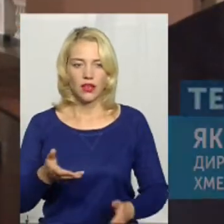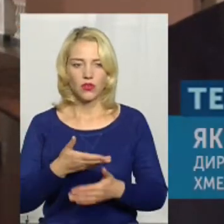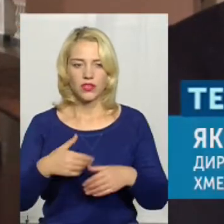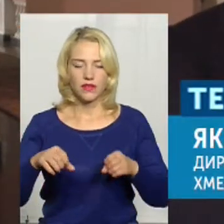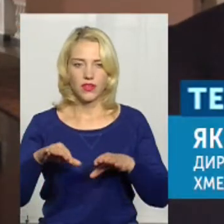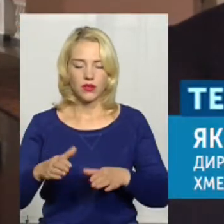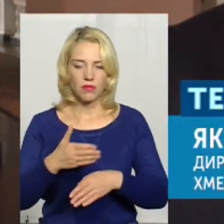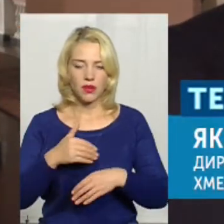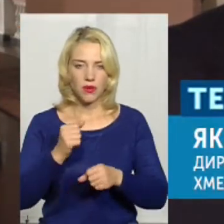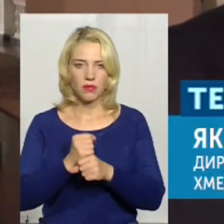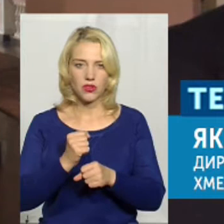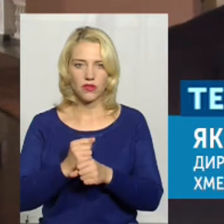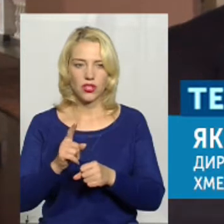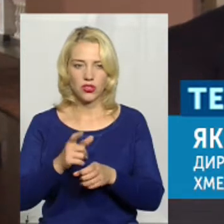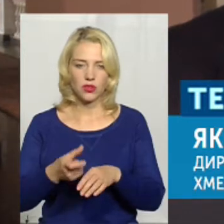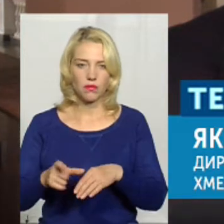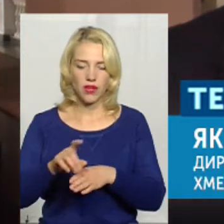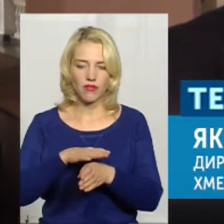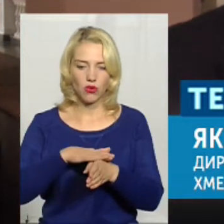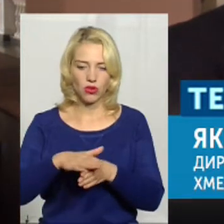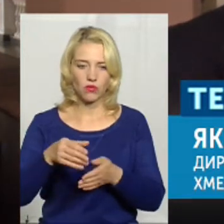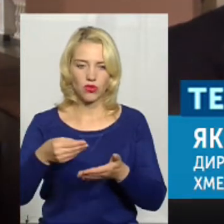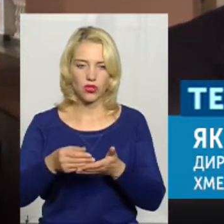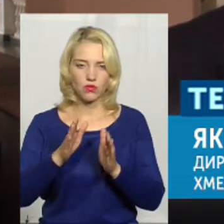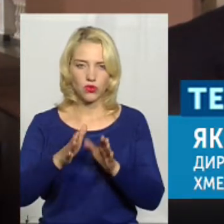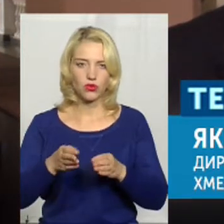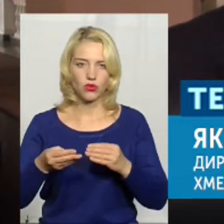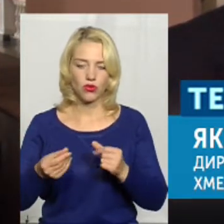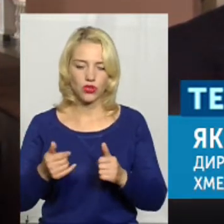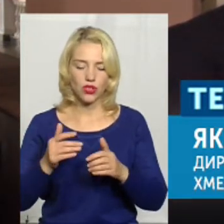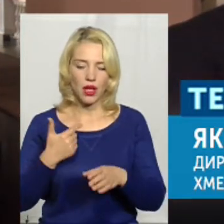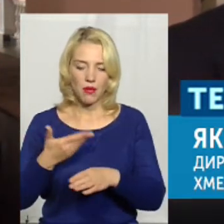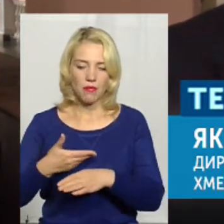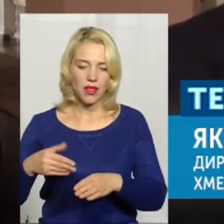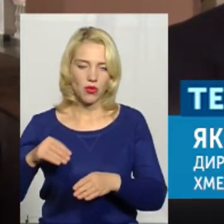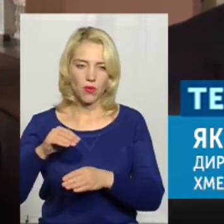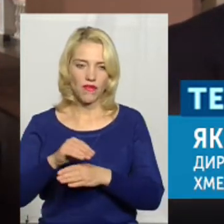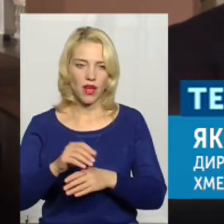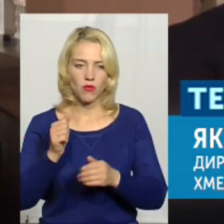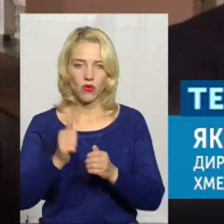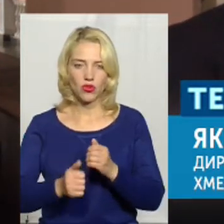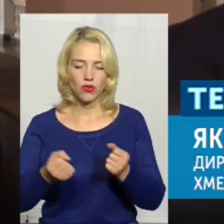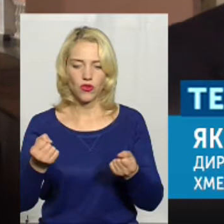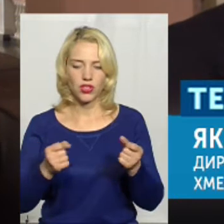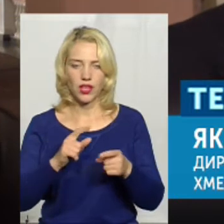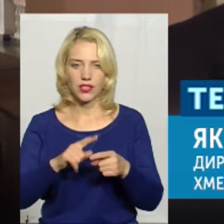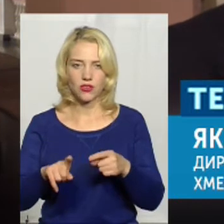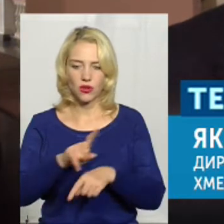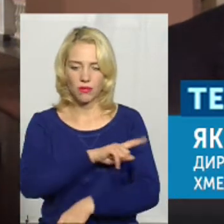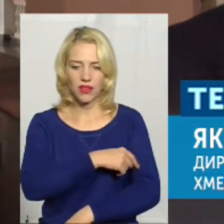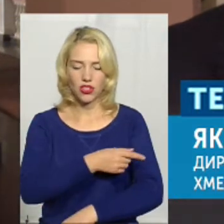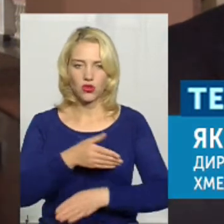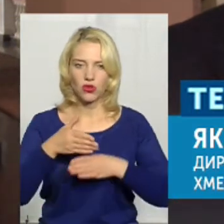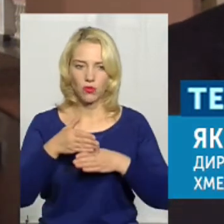попрацювали, щоб при перевиконанні бюджету, будуть гроші, ми додаємо кожному водію екстреної медичної допомоги 3